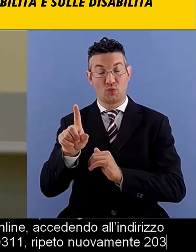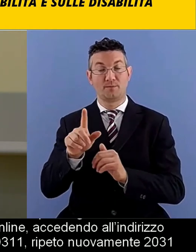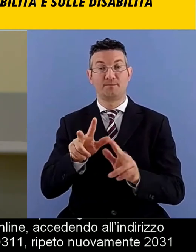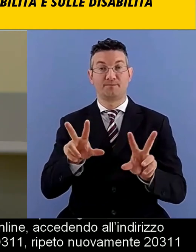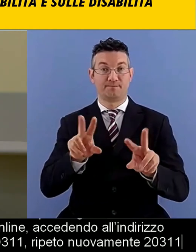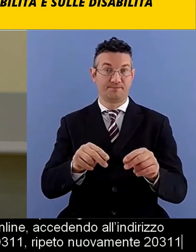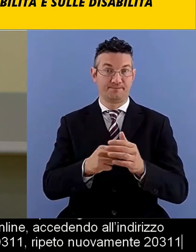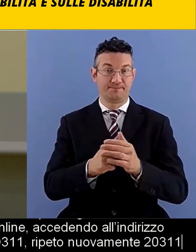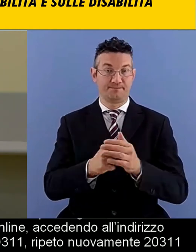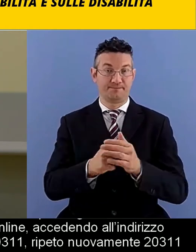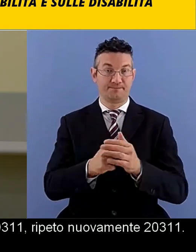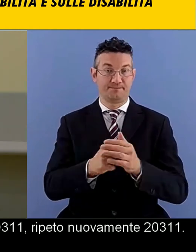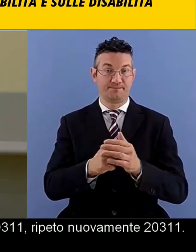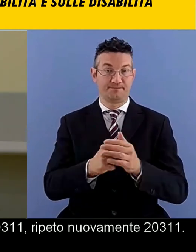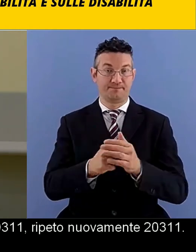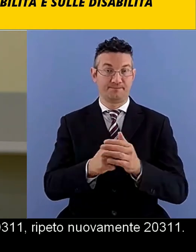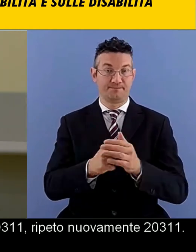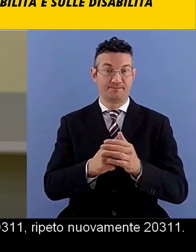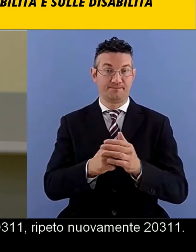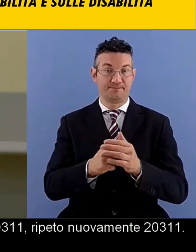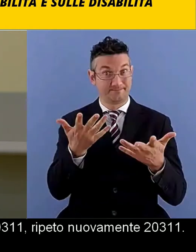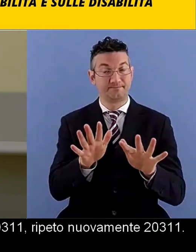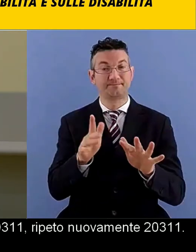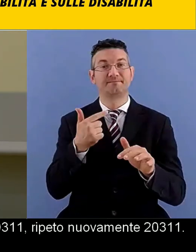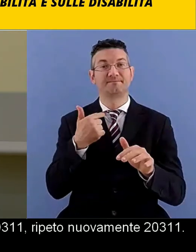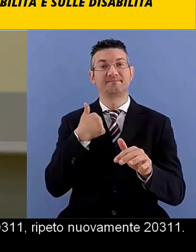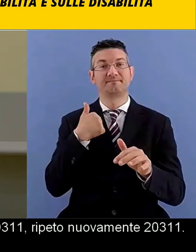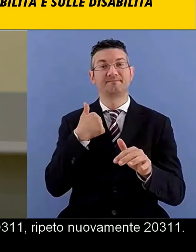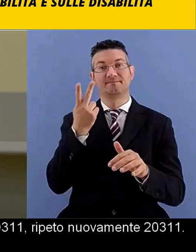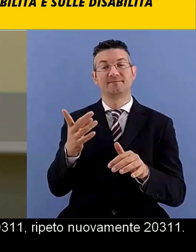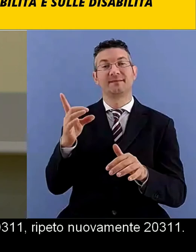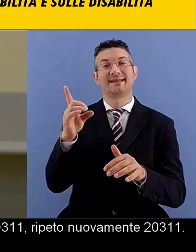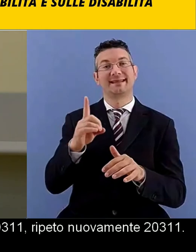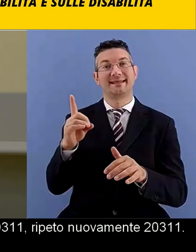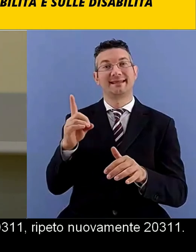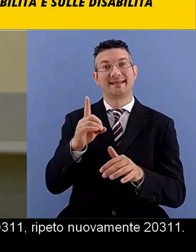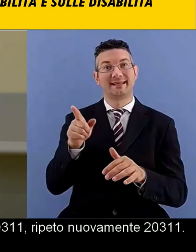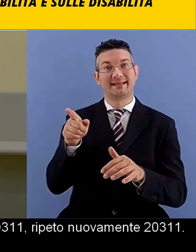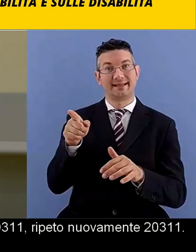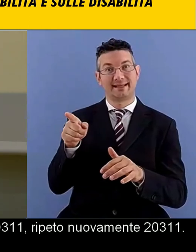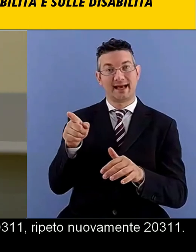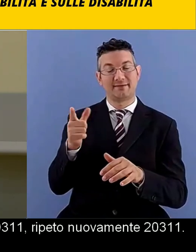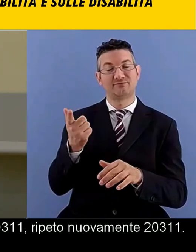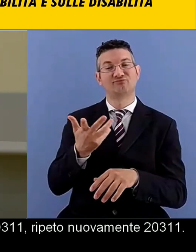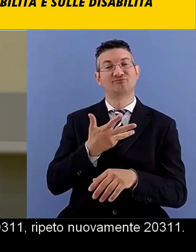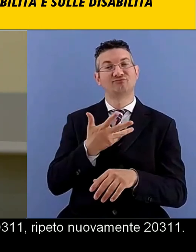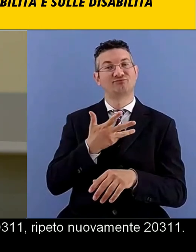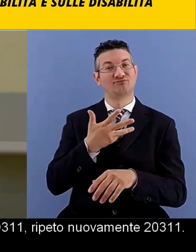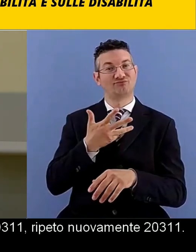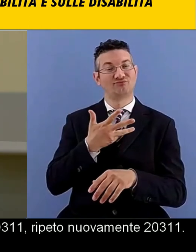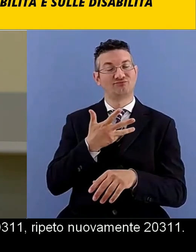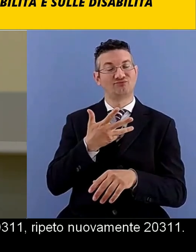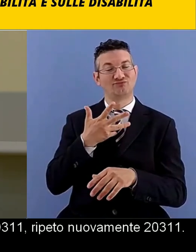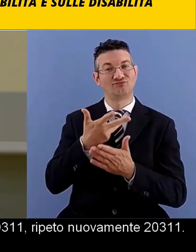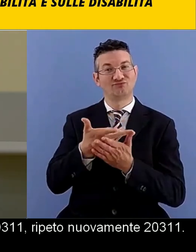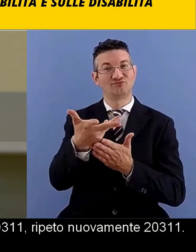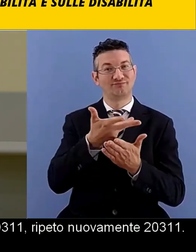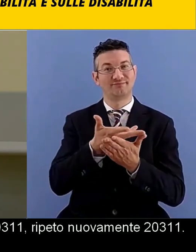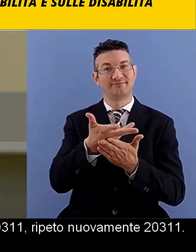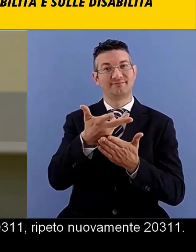detto questo oggi Dina Riccò ci guiderà un po' in una storia di quello che è la storia dell